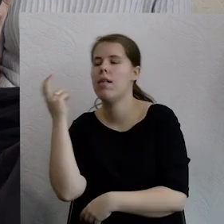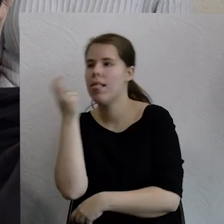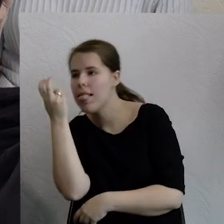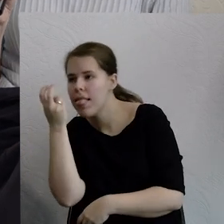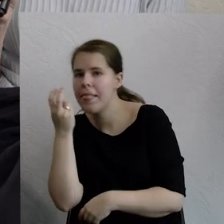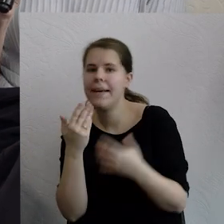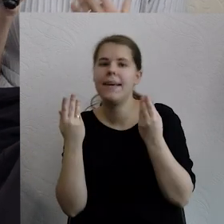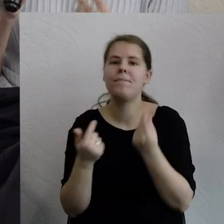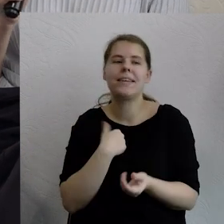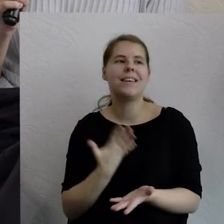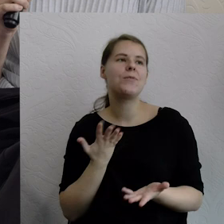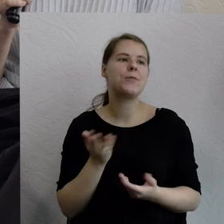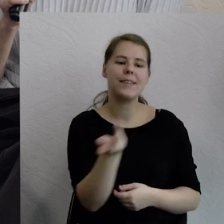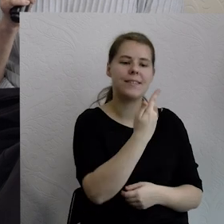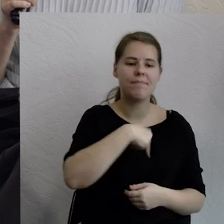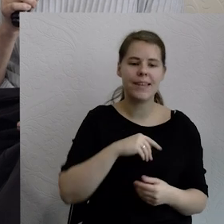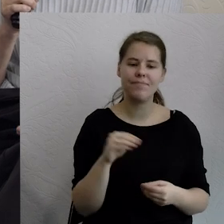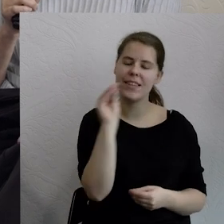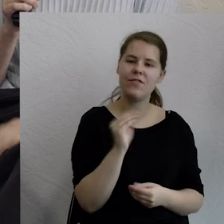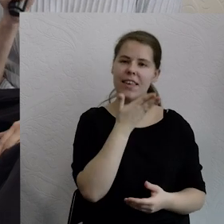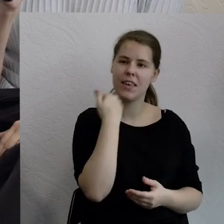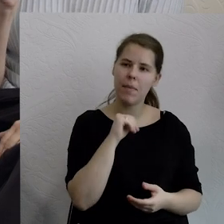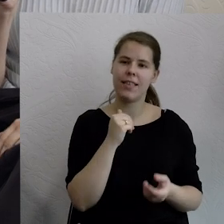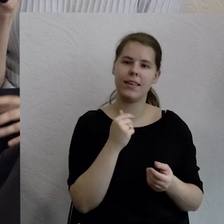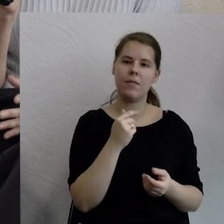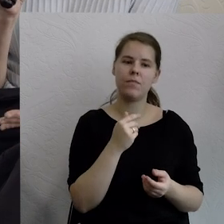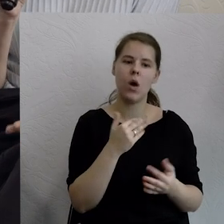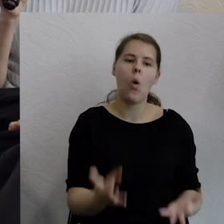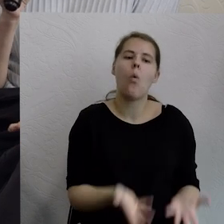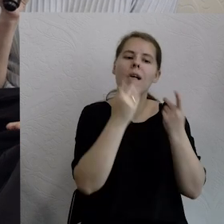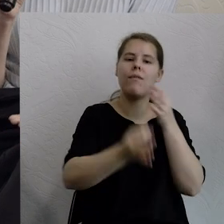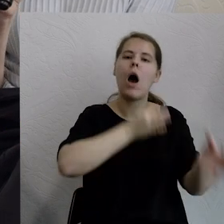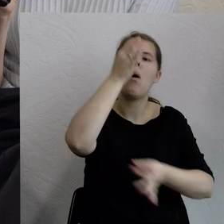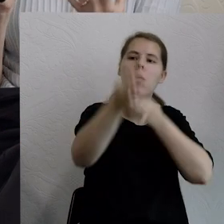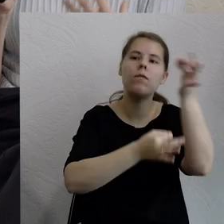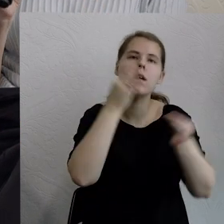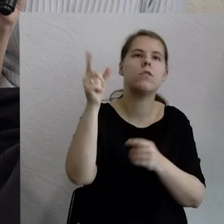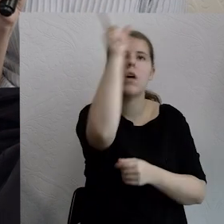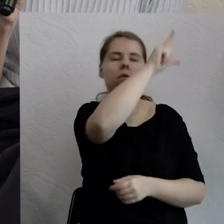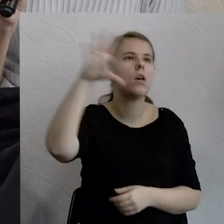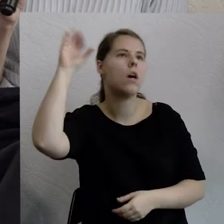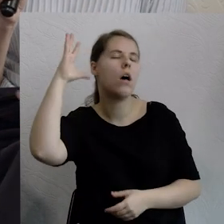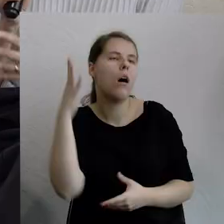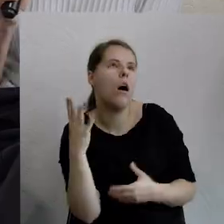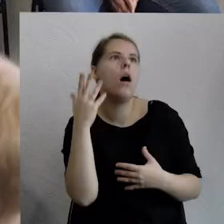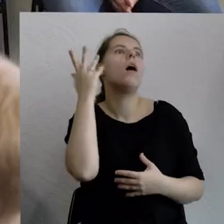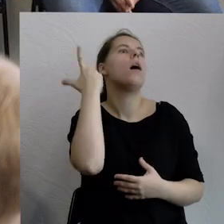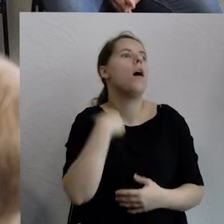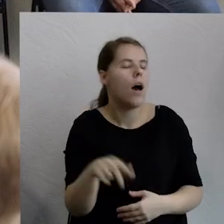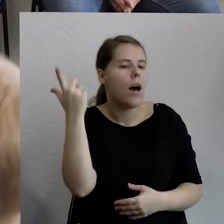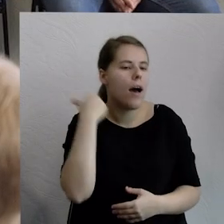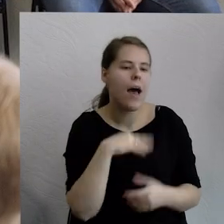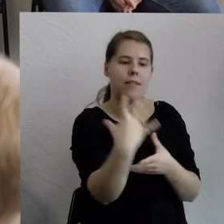nam się zbudować takiej łatwo przyswajalnej, atrakcyjnej, dającej wielką nadzieję i wciągającą ludzi w tę wizję, obrazu